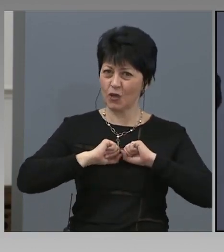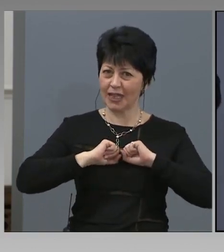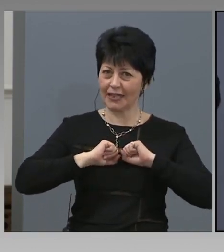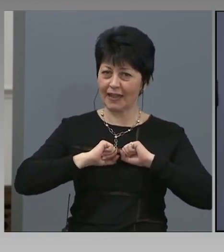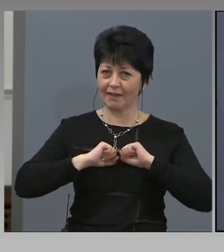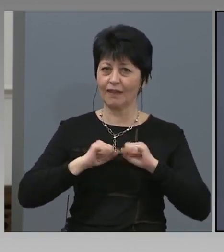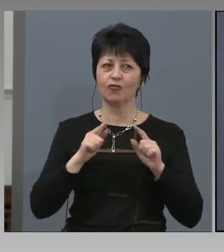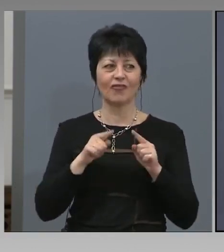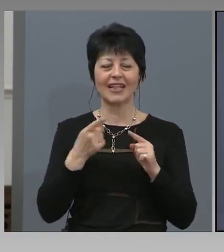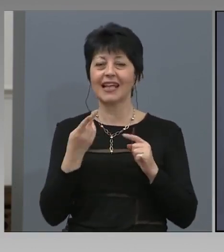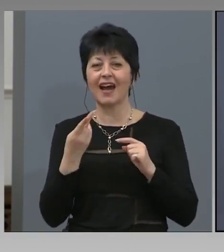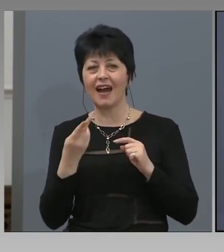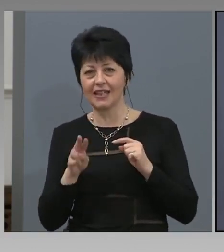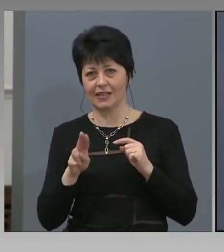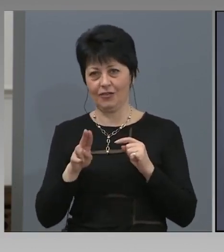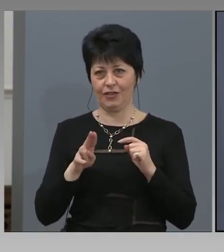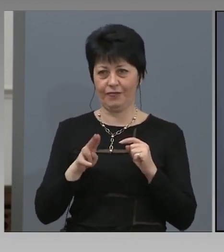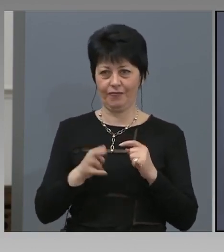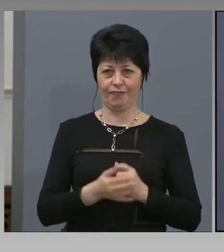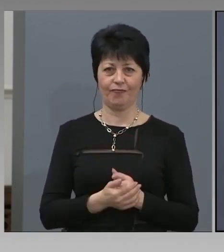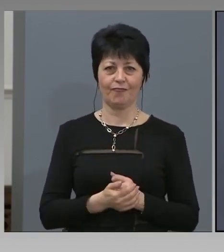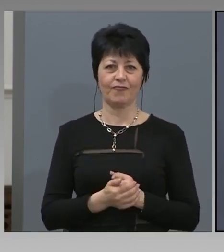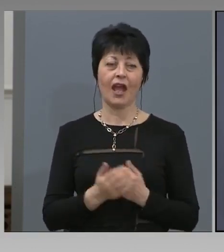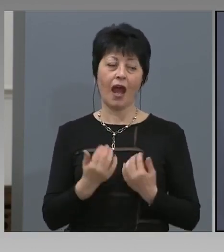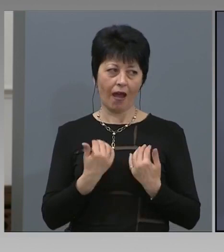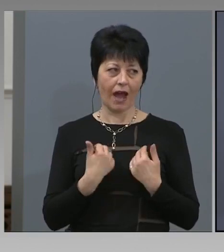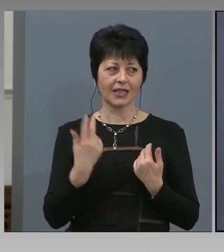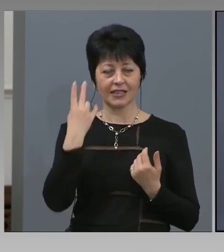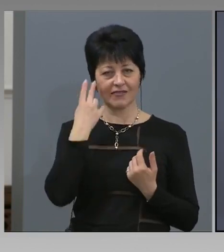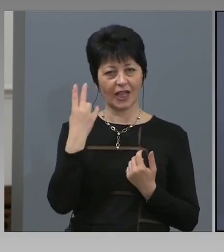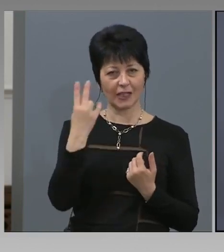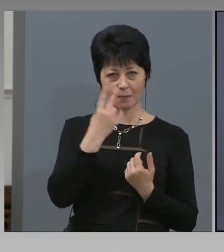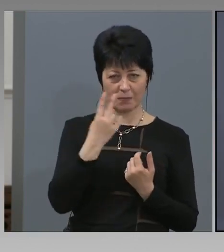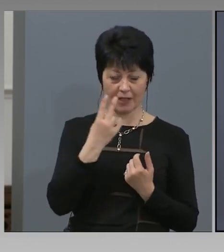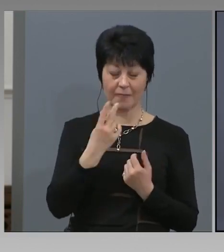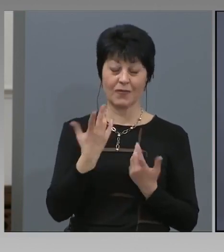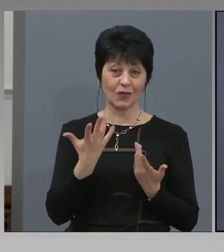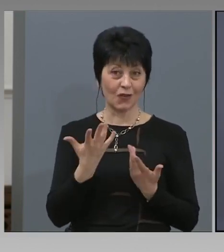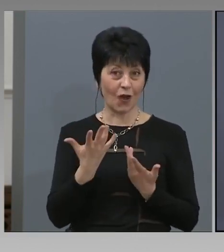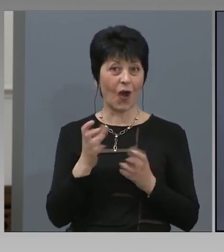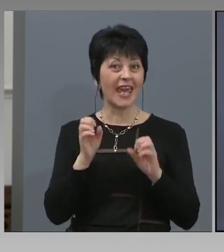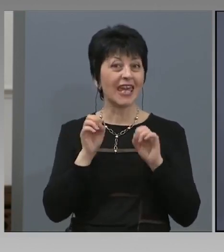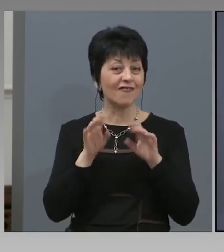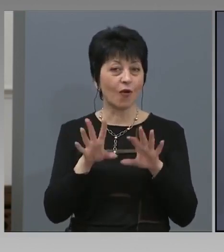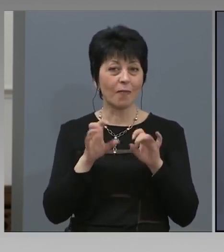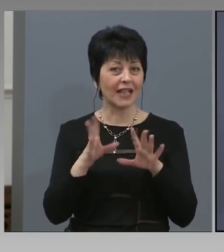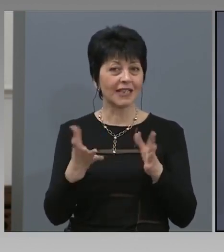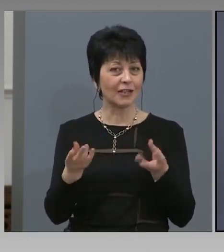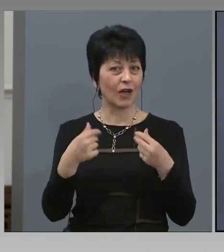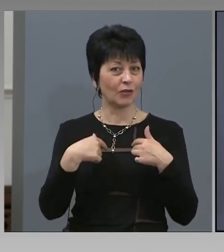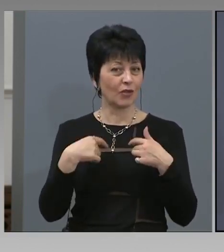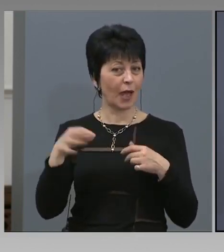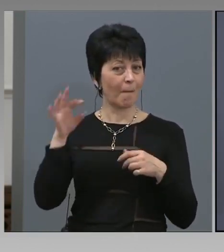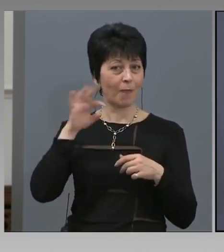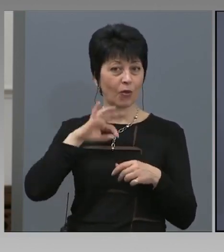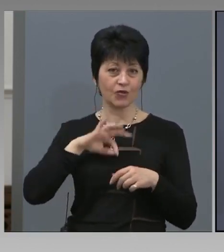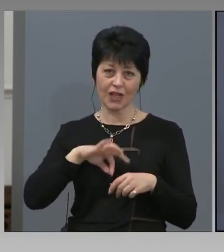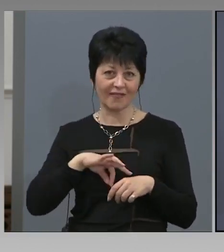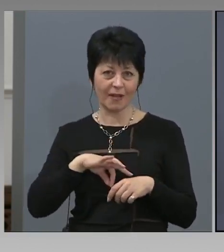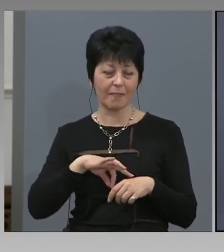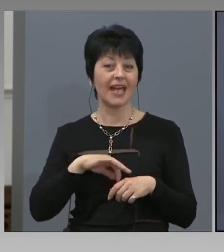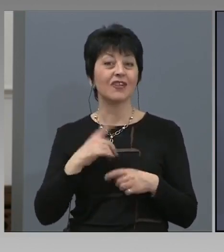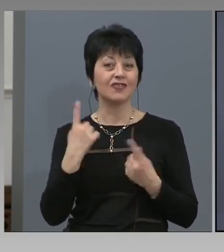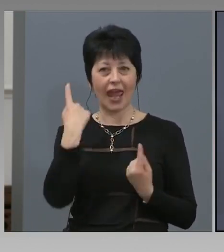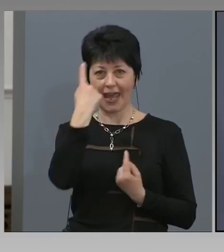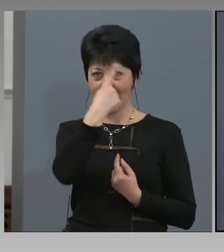Разбирате ли? Това е съвсем различно. Отлично ви разбирам. Само, че информацията, която стига до нас, сигналите, които се подават, е, че